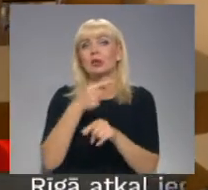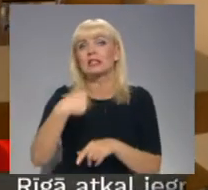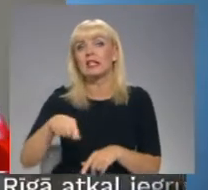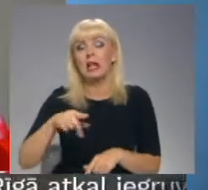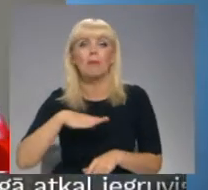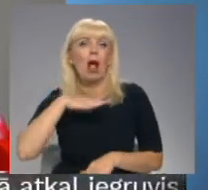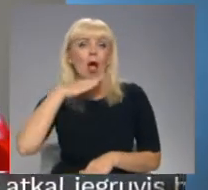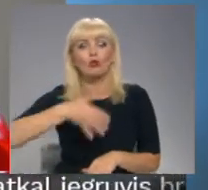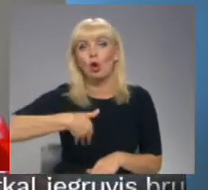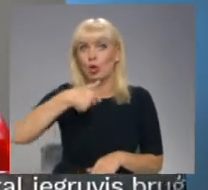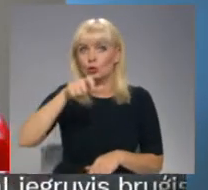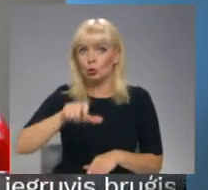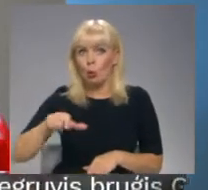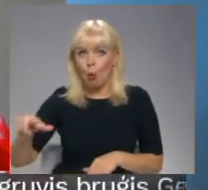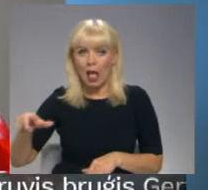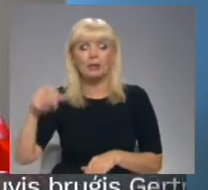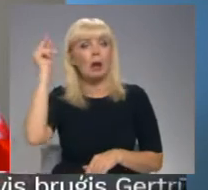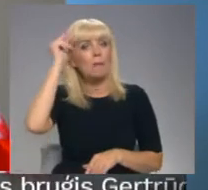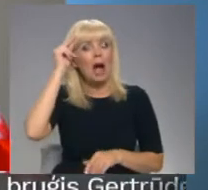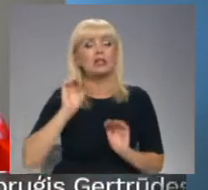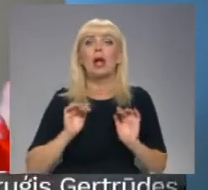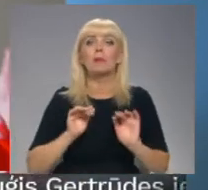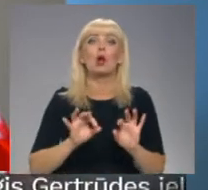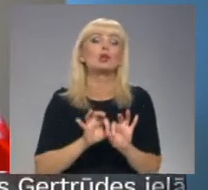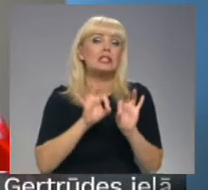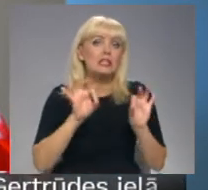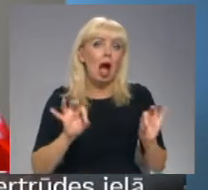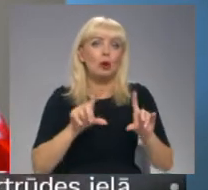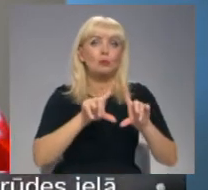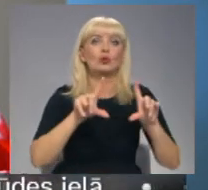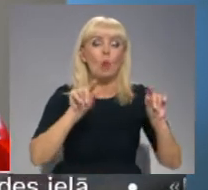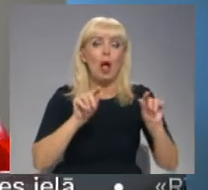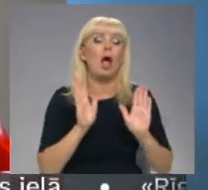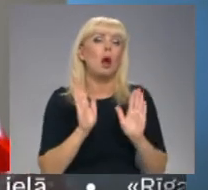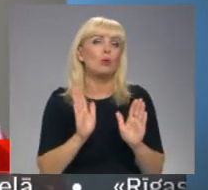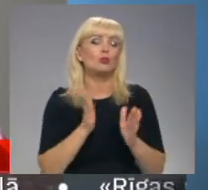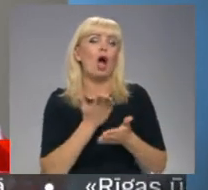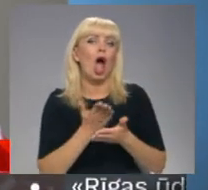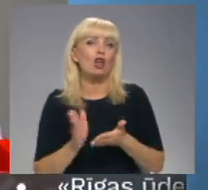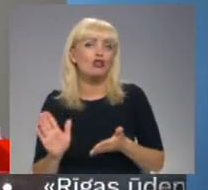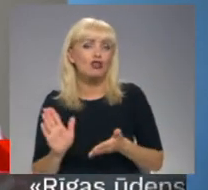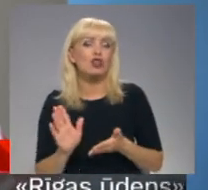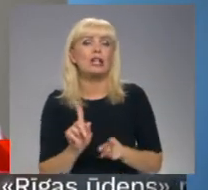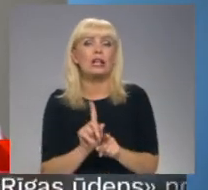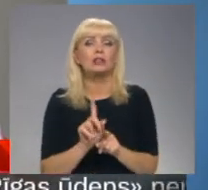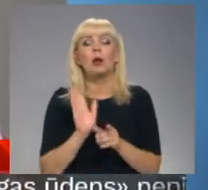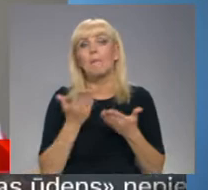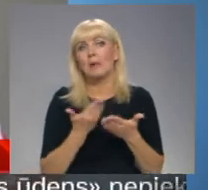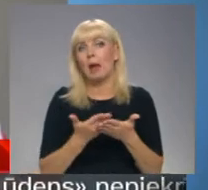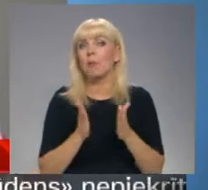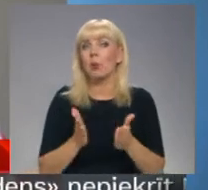skolēniem. Skaidrs, ka mācība procesa sākums skolā arī būs atšķirīgs. Varējies būt situācija, ka